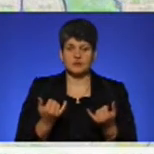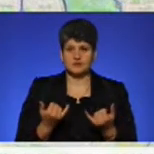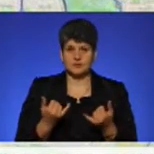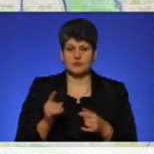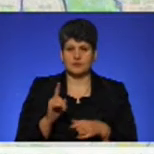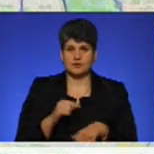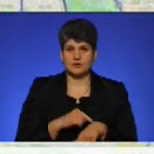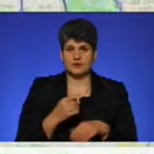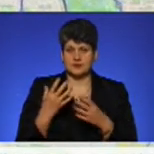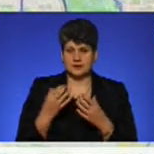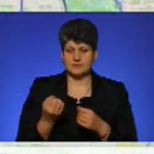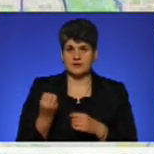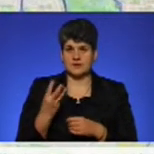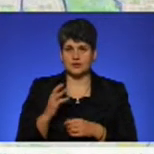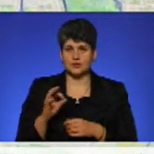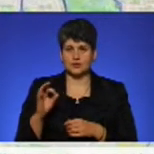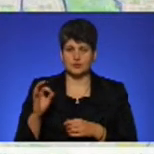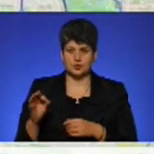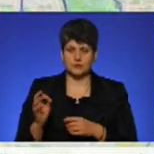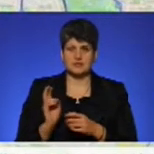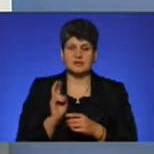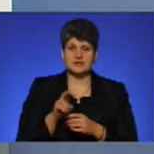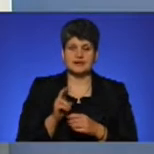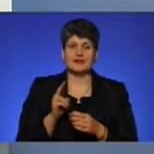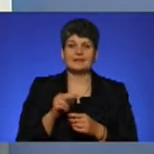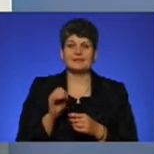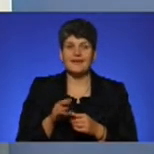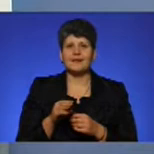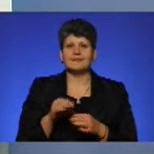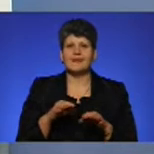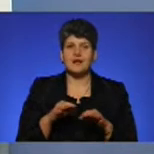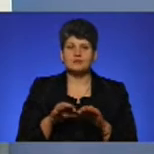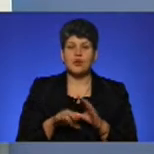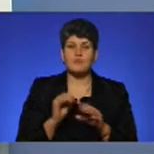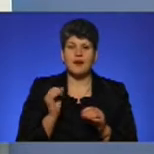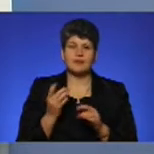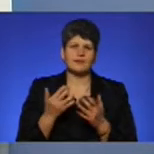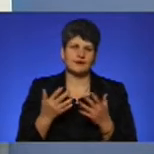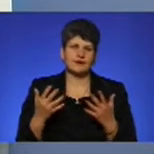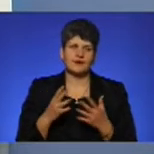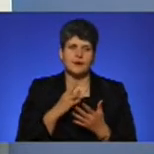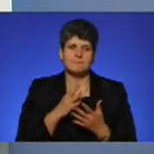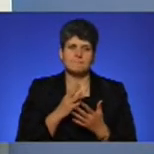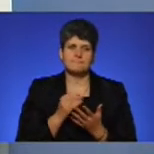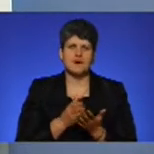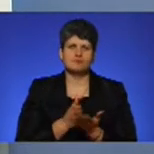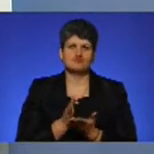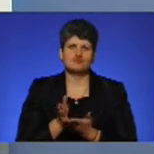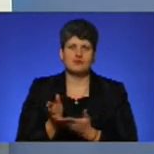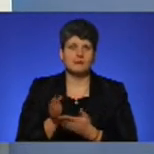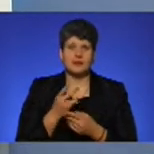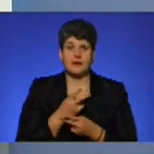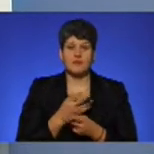першій годині дня, о 13.00, зайшли на сайт, транспорт, обрали кілька маршрутів, і ми не